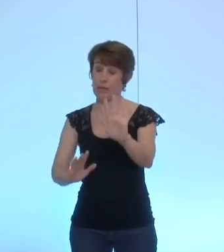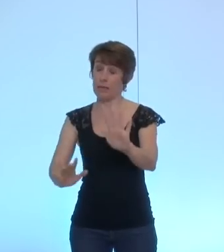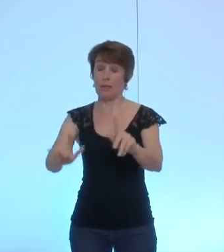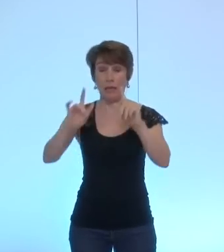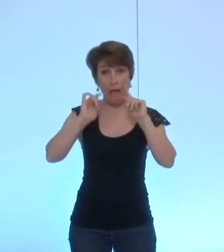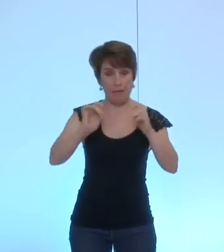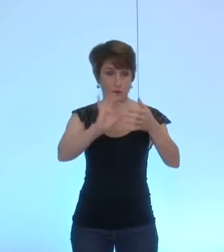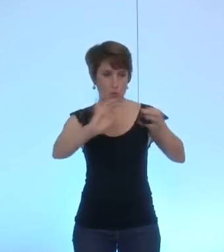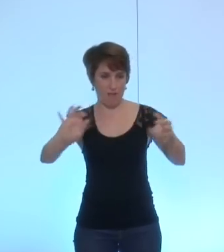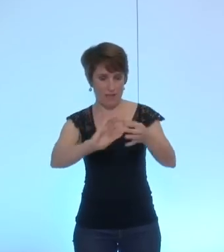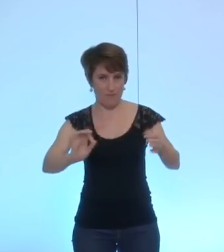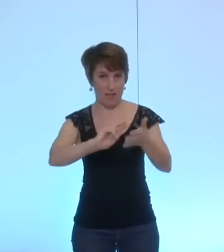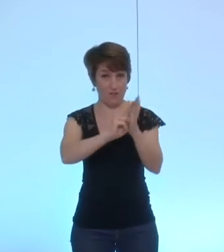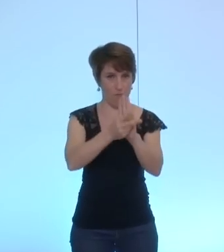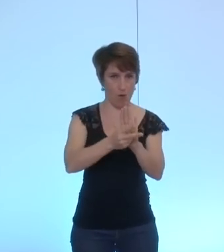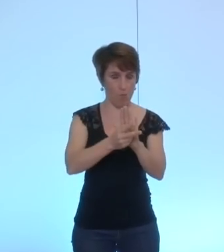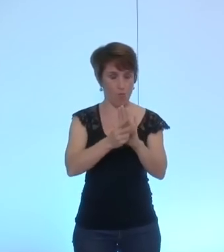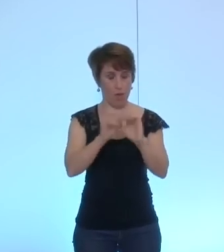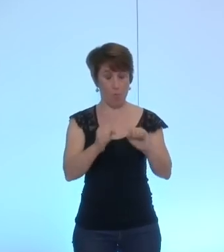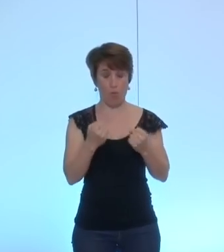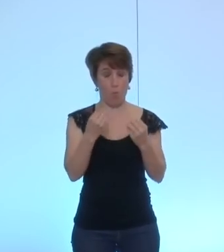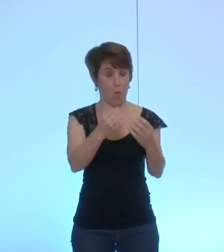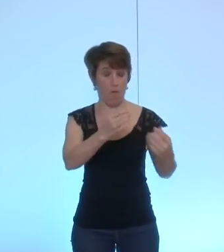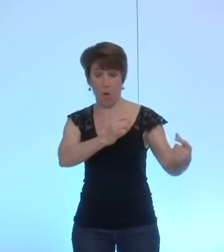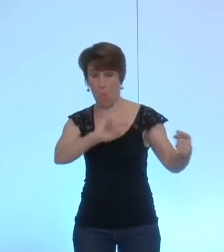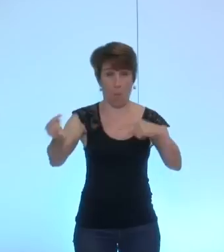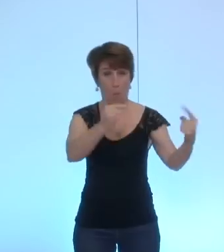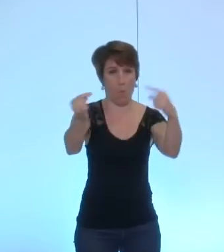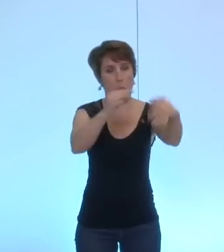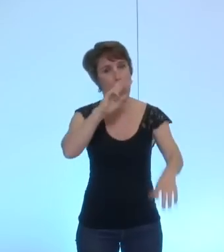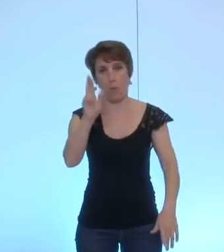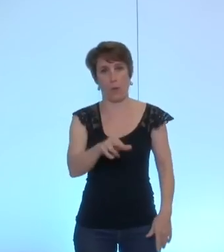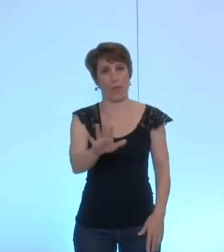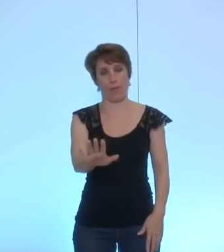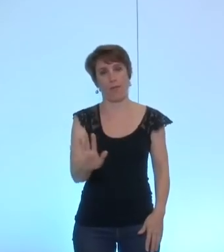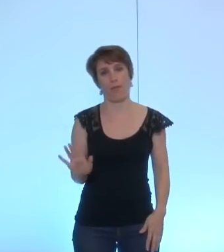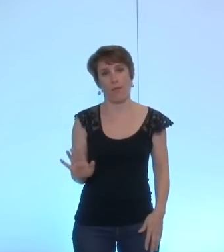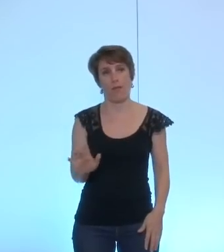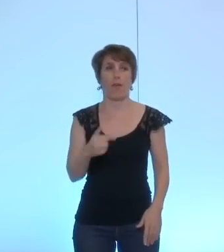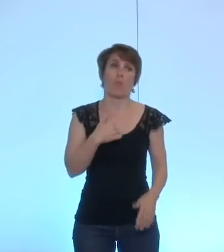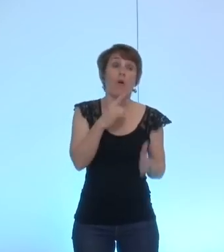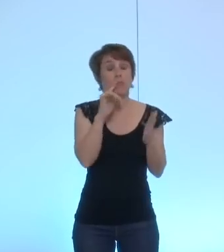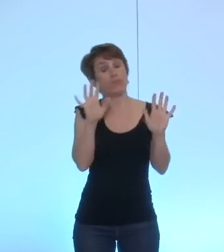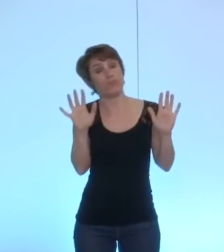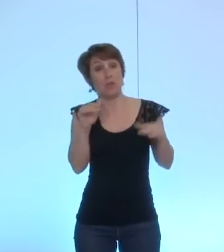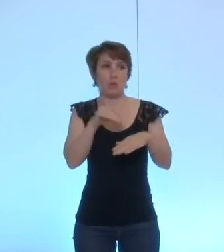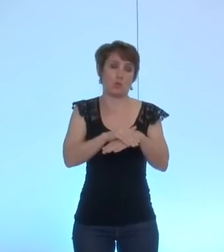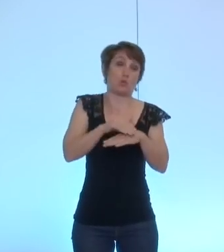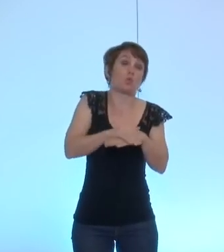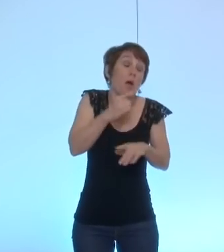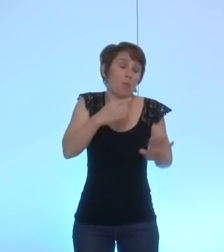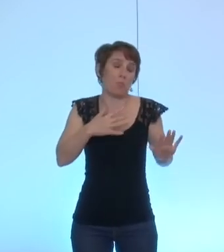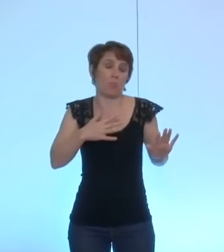déséquilibrée de provoquer des polémiques qui ne devraient pas avoir lieu j'aurais préféré nous aurions préféré ce soir que vous